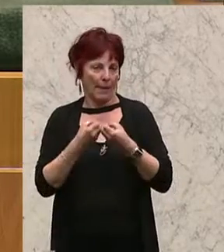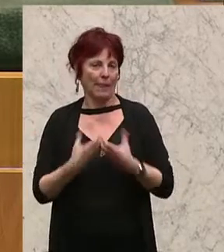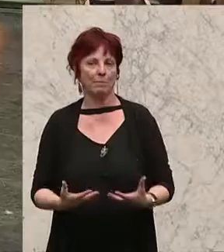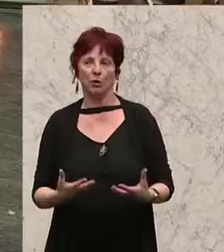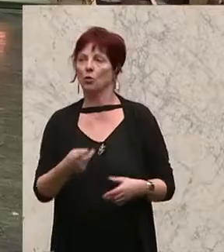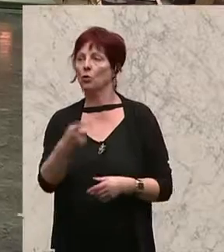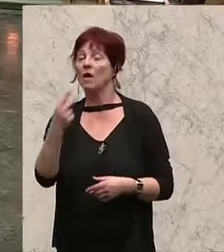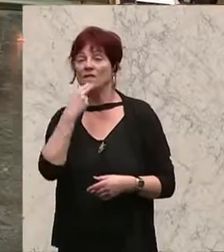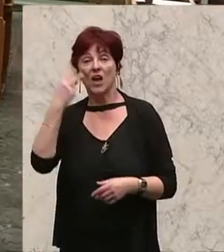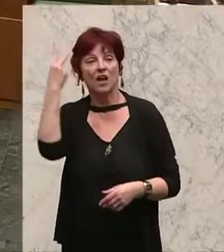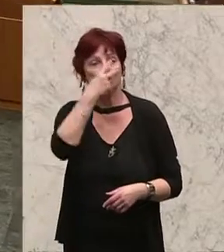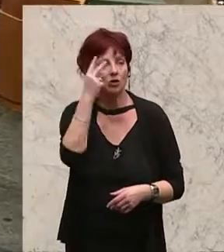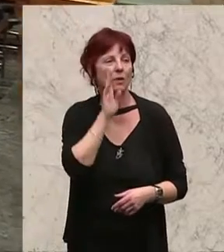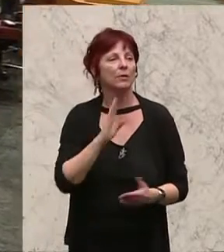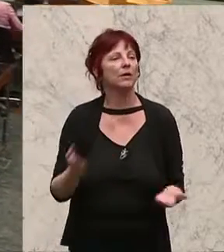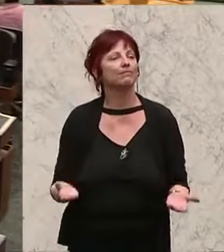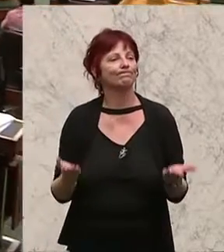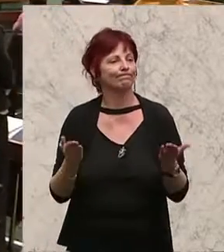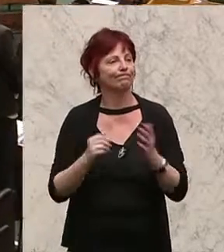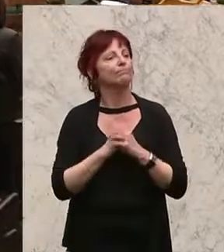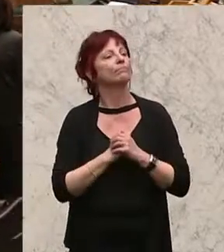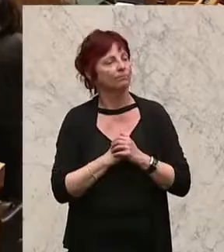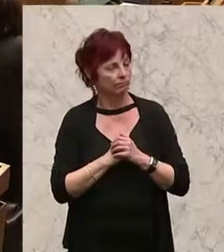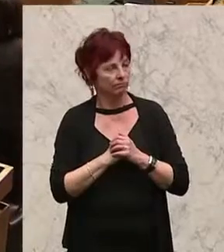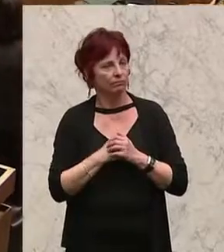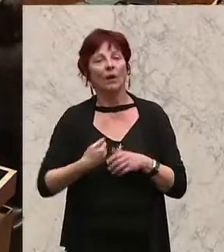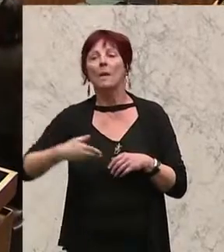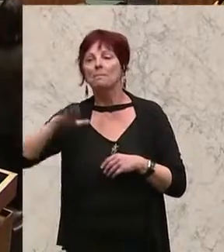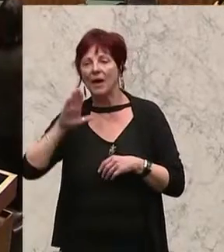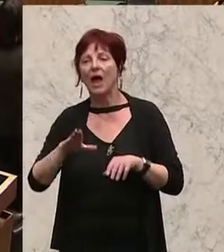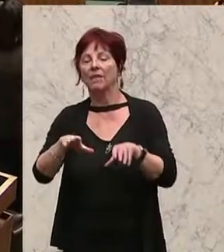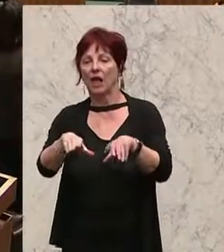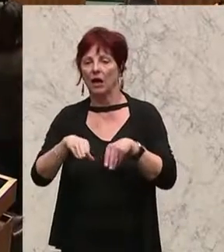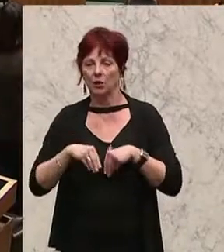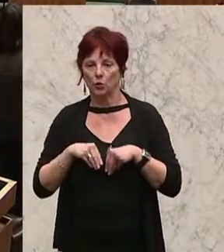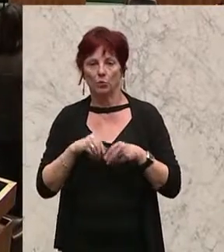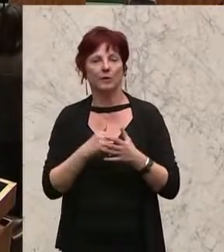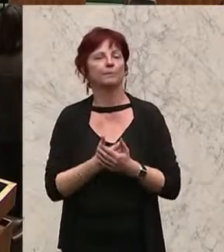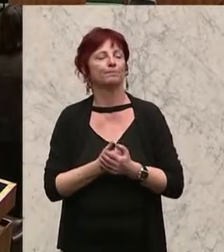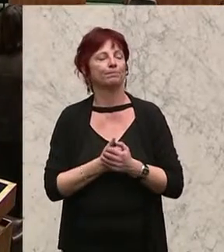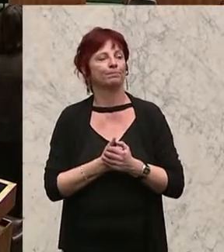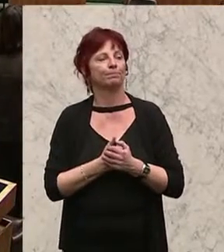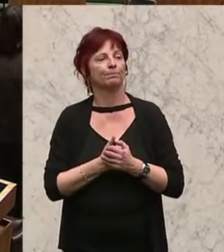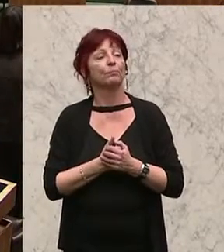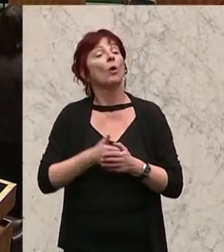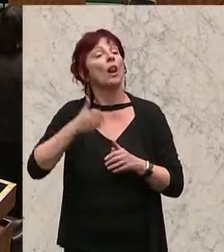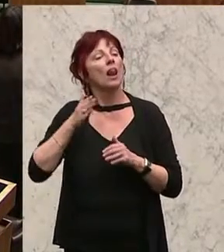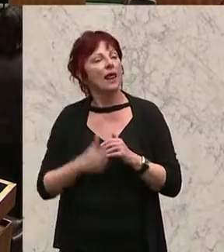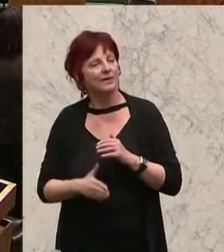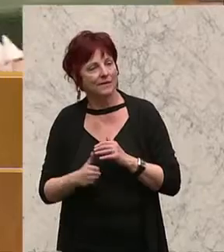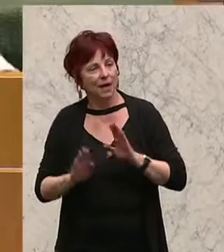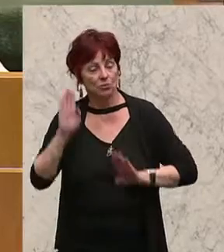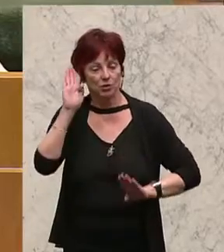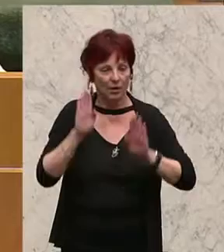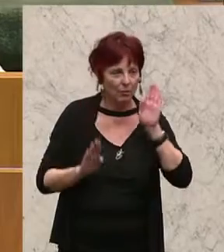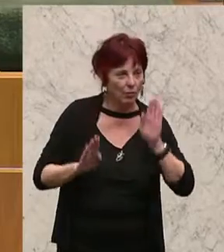ausspricht, bitte ich um ein Zeichen. Das ist mit Mehrheit so angenommen. Und schließlich gelangen